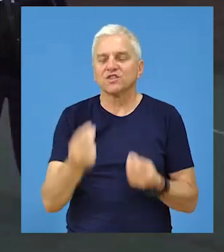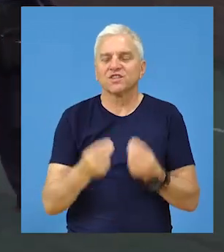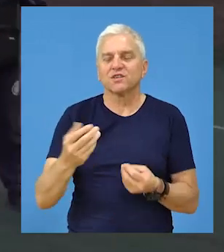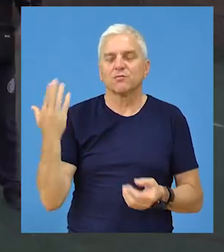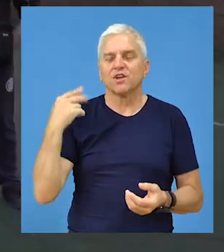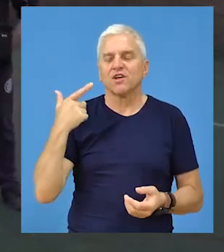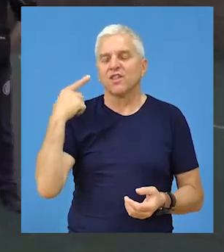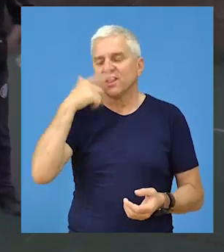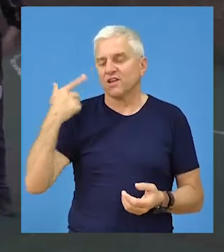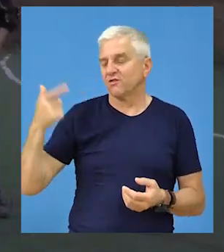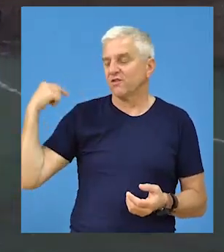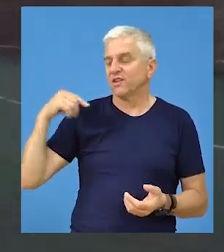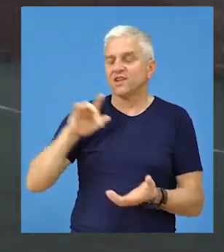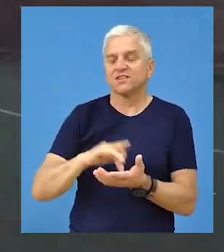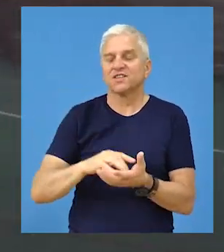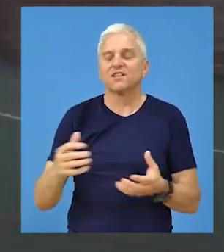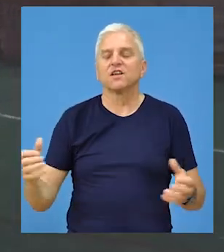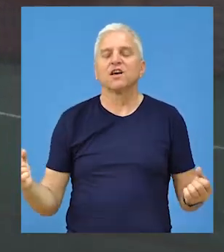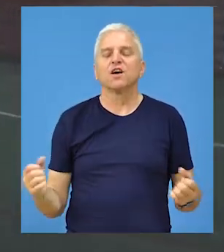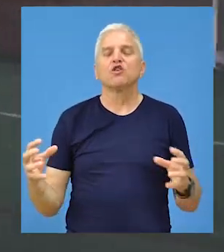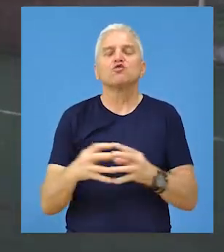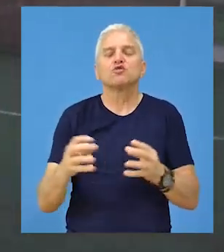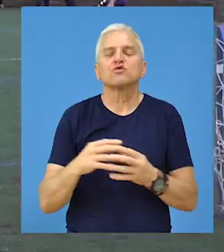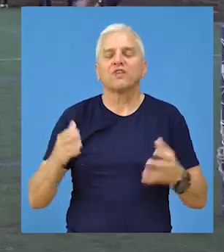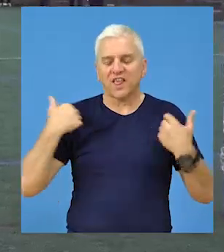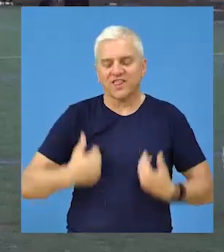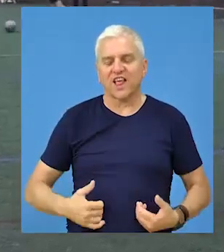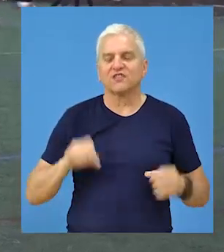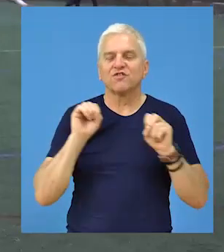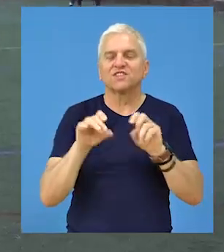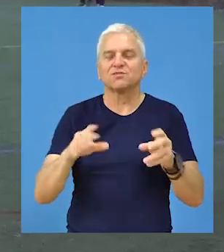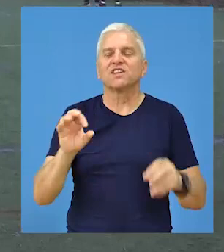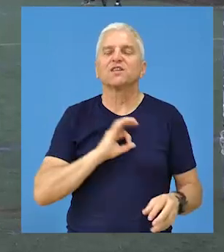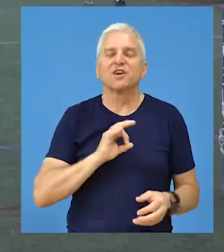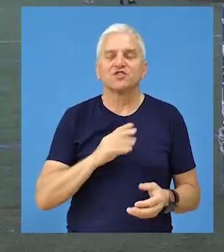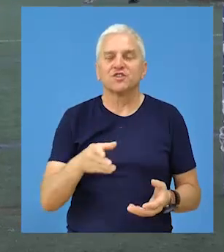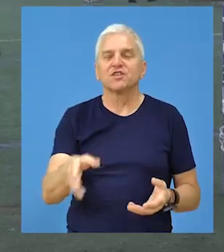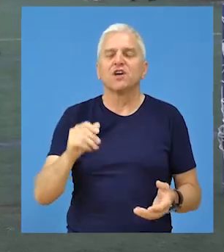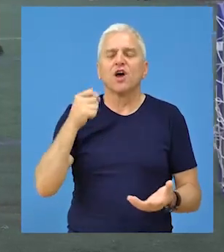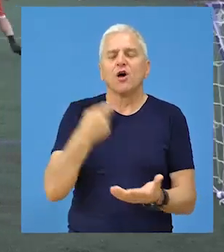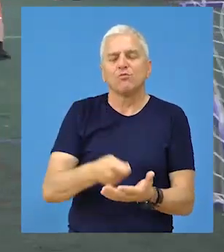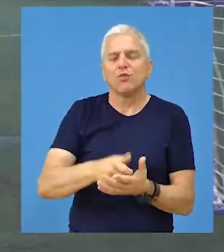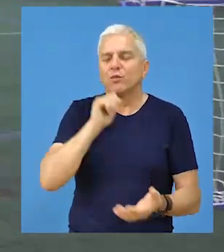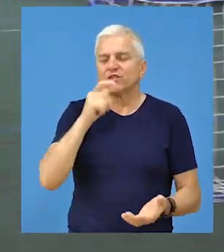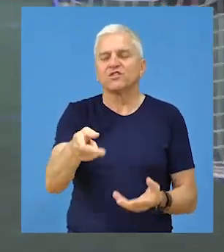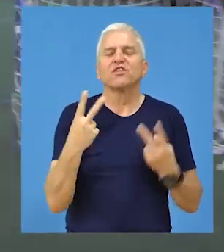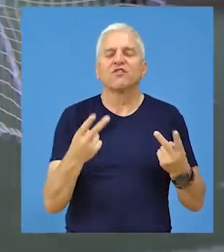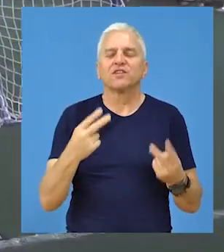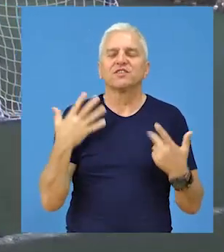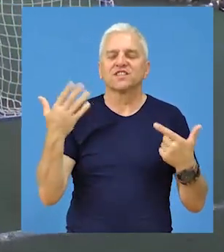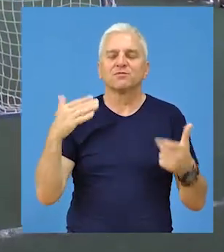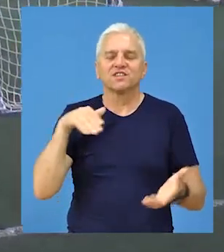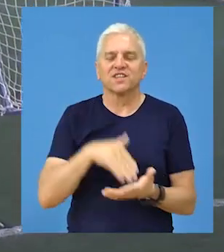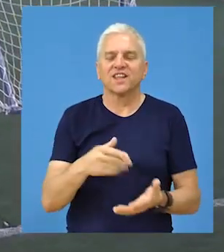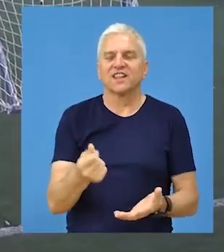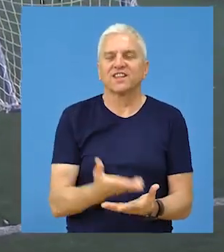odigravao minulih nedelja u Centru za zdruštveno i telesno vaspitanje Partizanu Bečaju. Pobjednicima je uručena nagrada u vrednosti